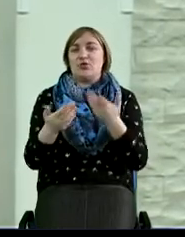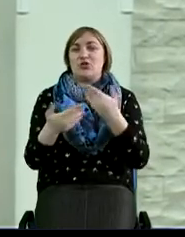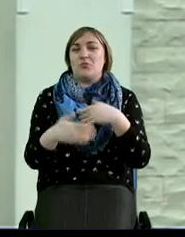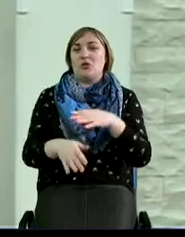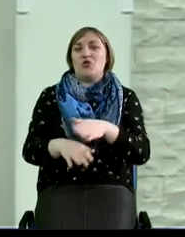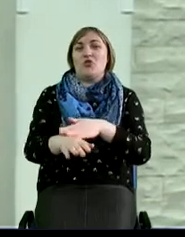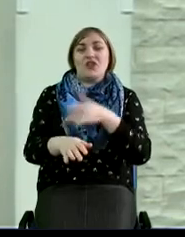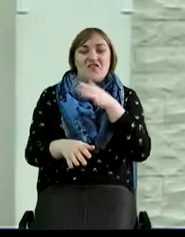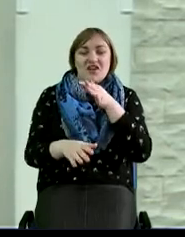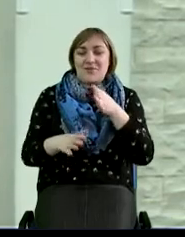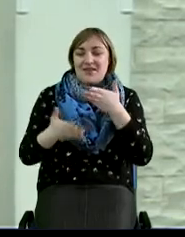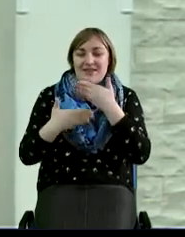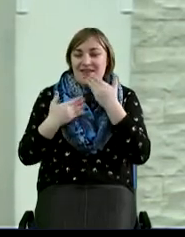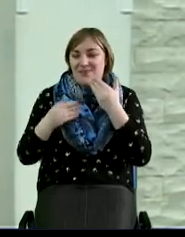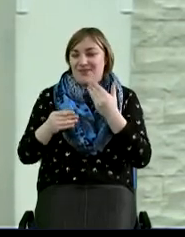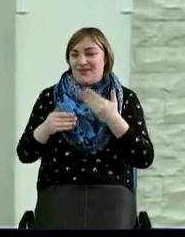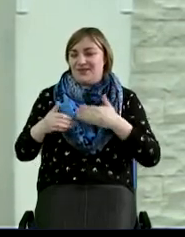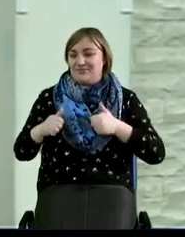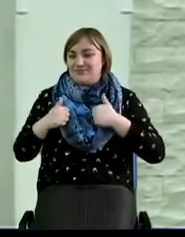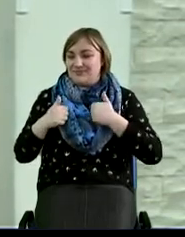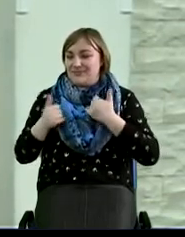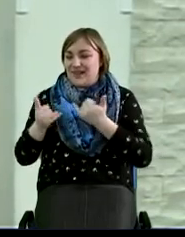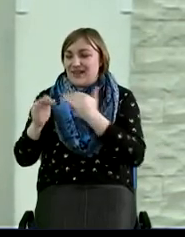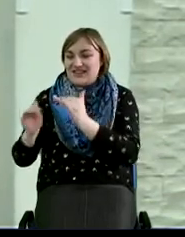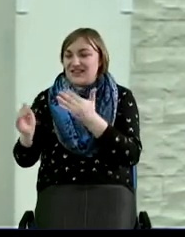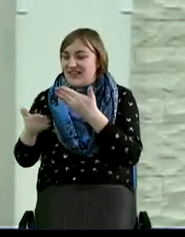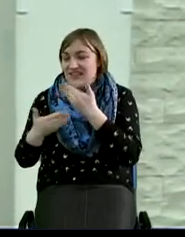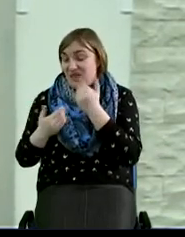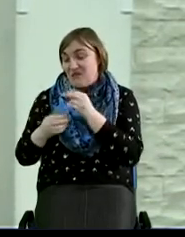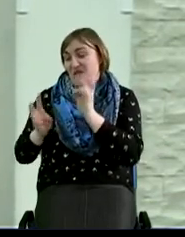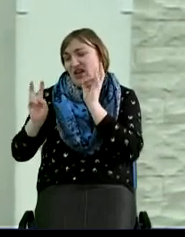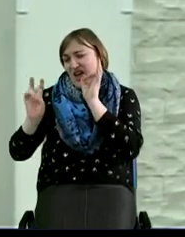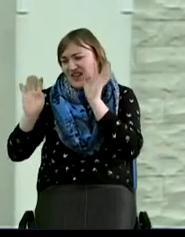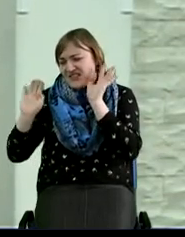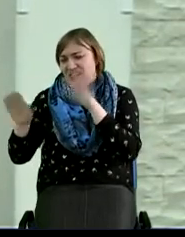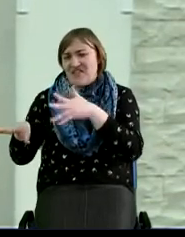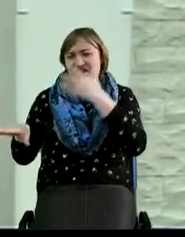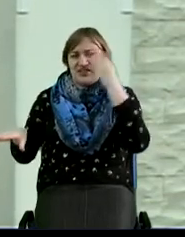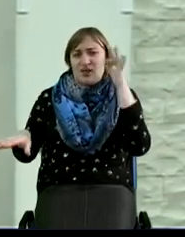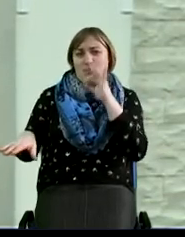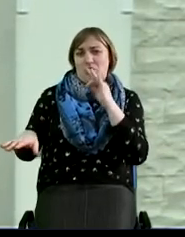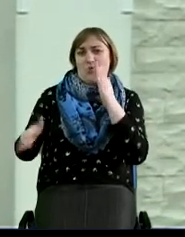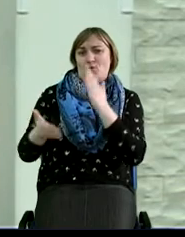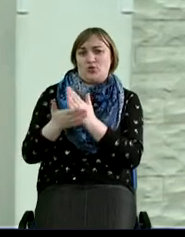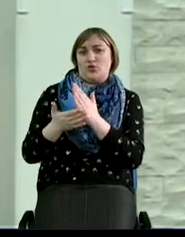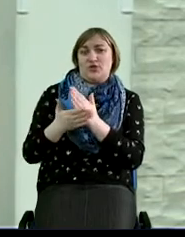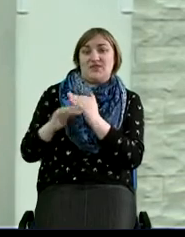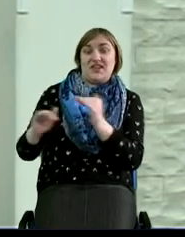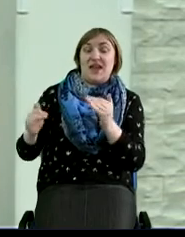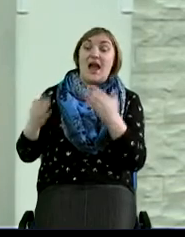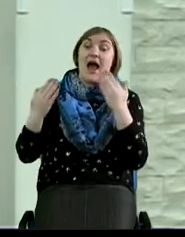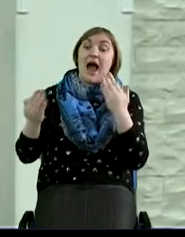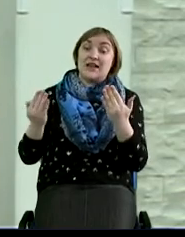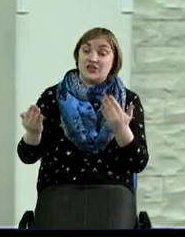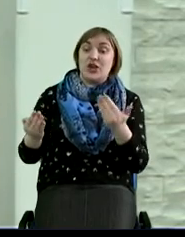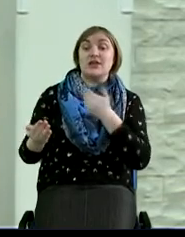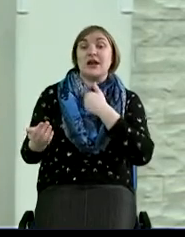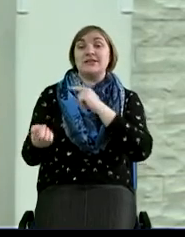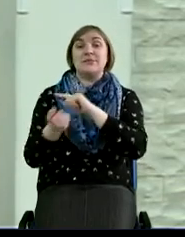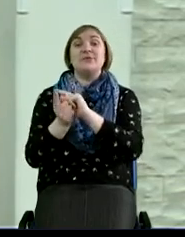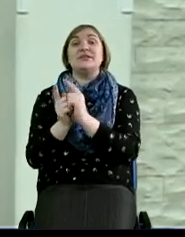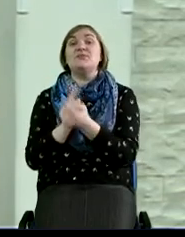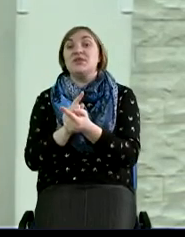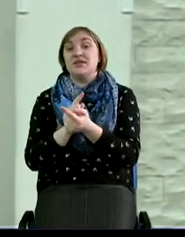может быть, не вкладывали, в которые мы уже бросили, оставили и не помнили, что даже они существуют, и сейчас мы хотим это все поменять.